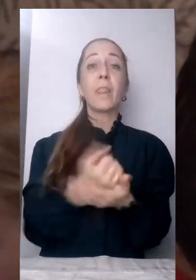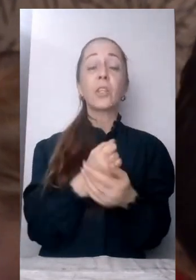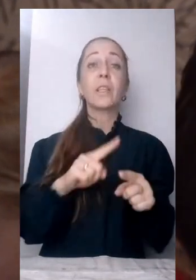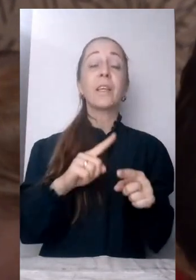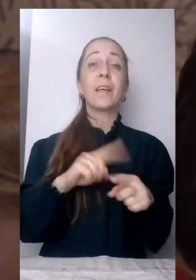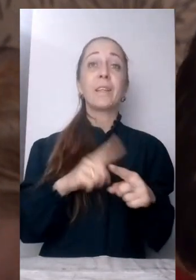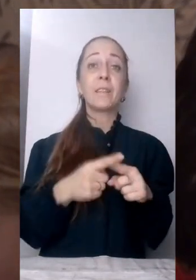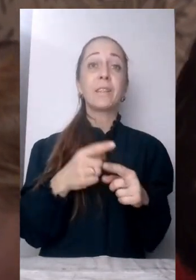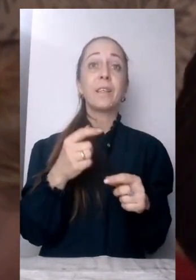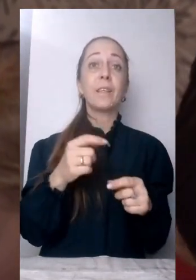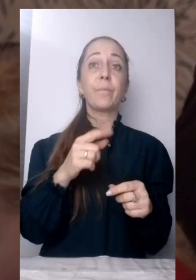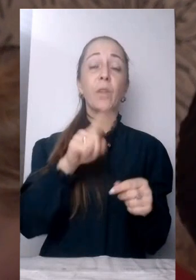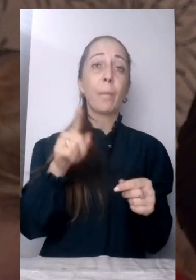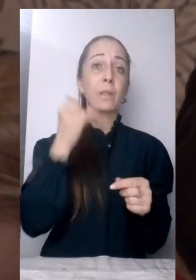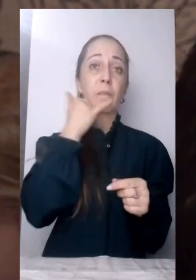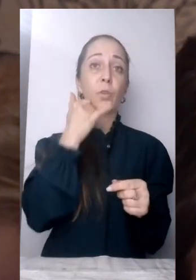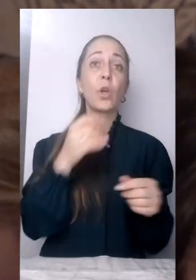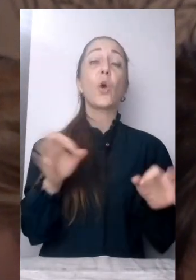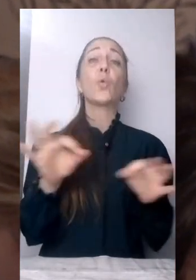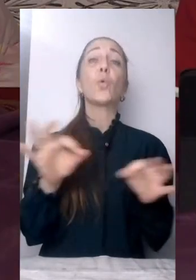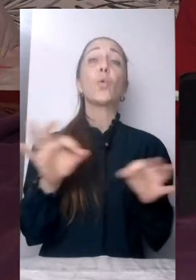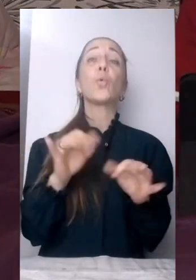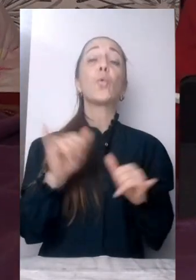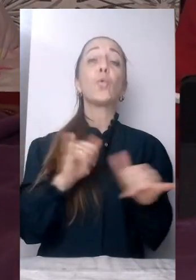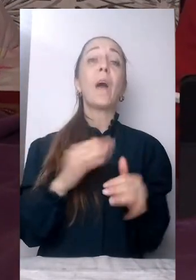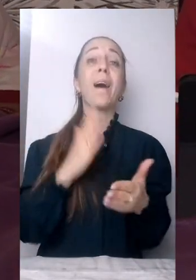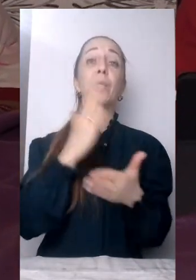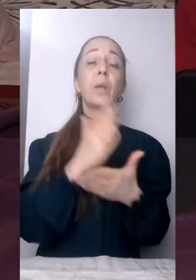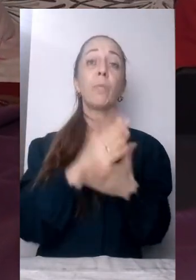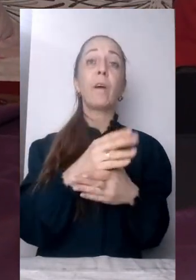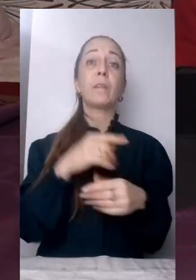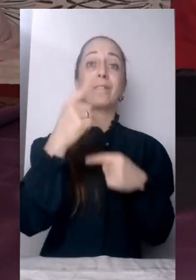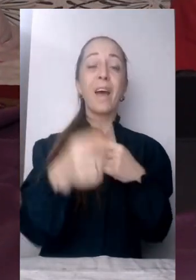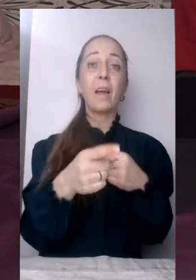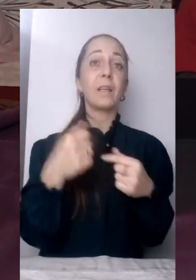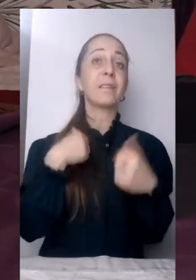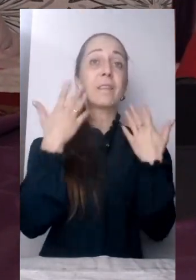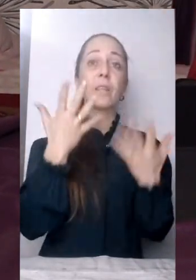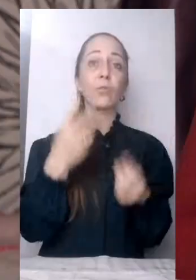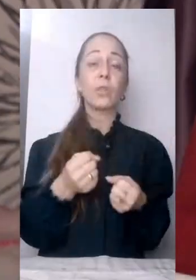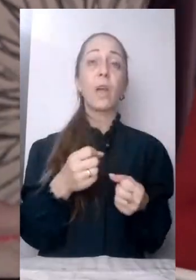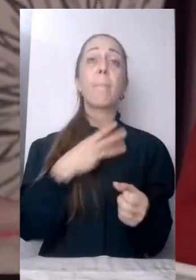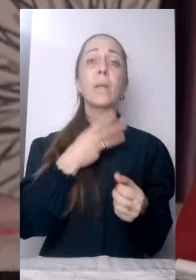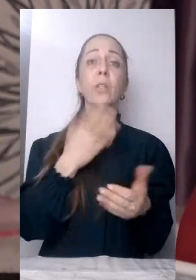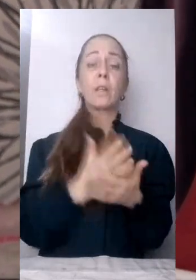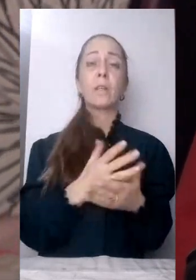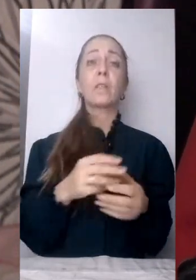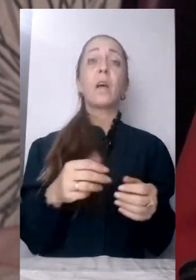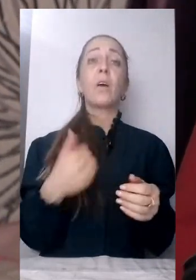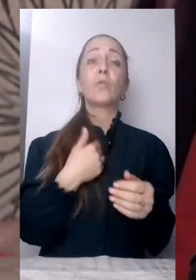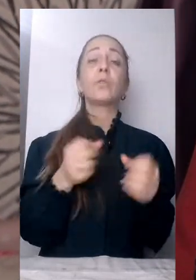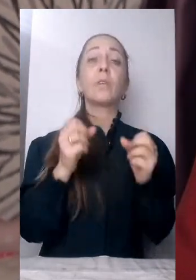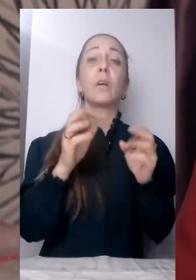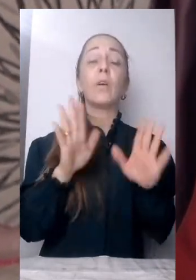Куди прямуватимуть далі, ще вирішуватимуть, розповідає Олеся. Нині бажання мають одне – зупинитися в безпечному місці, та після пережитого